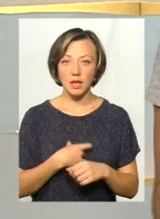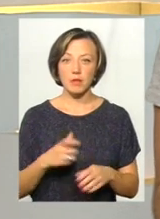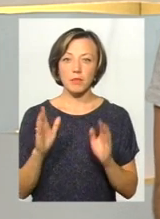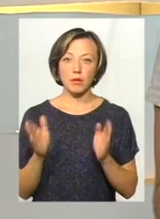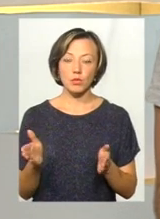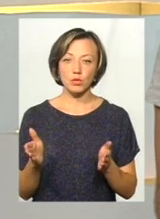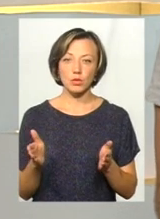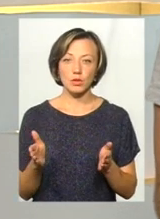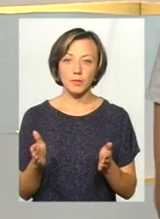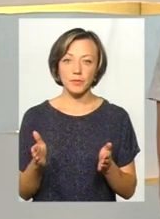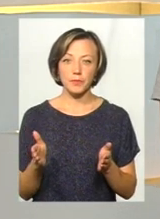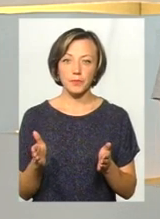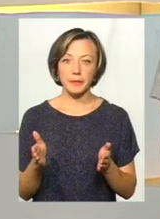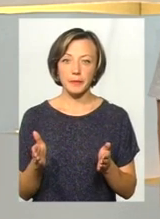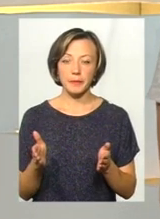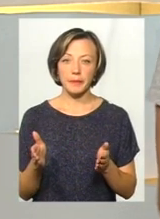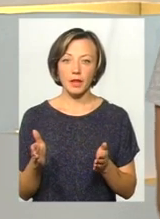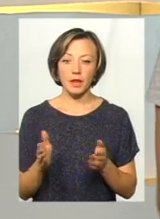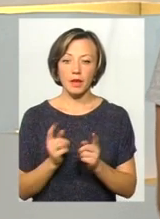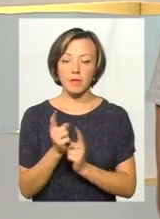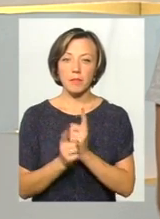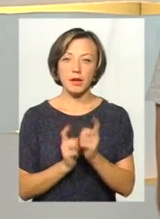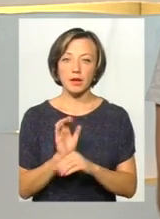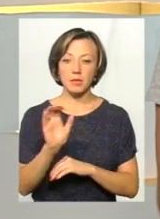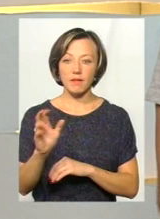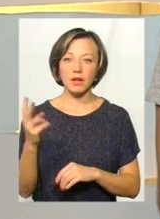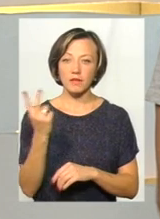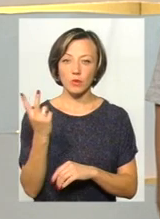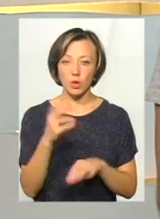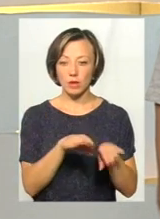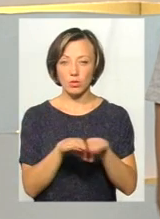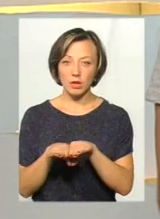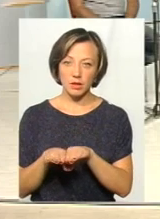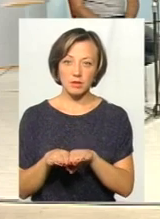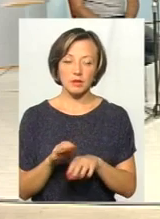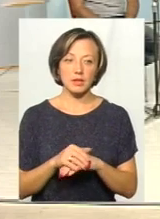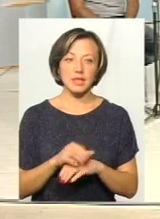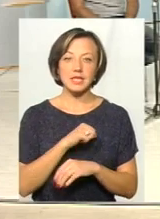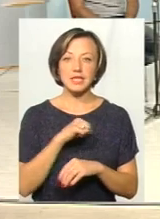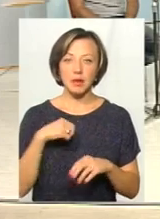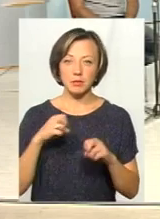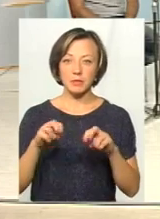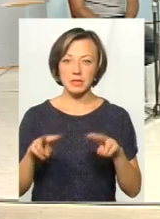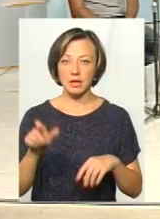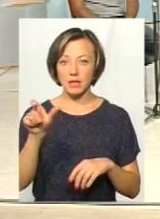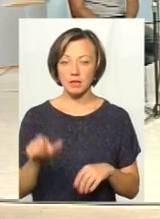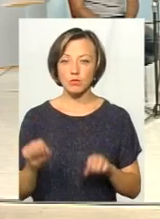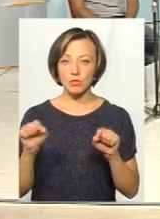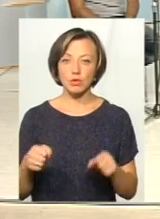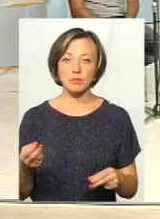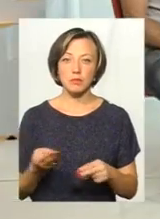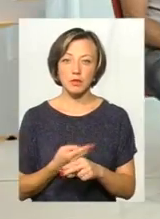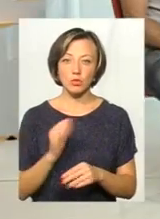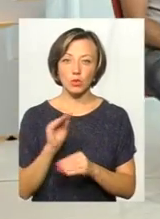перенаправляти на вторину ланку, так само. Тобто сам фахівець може без отого